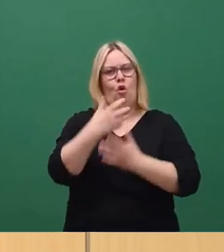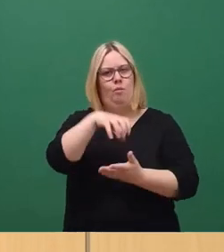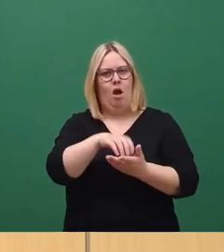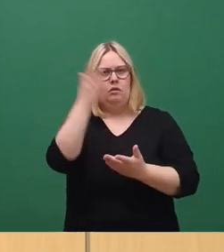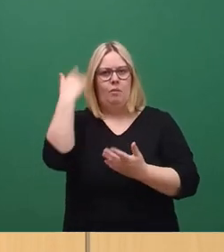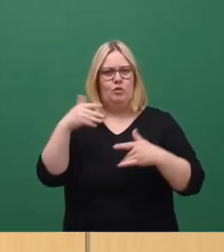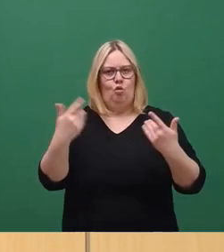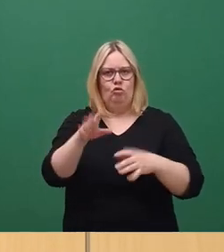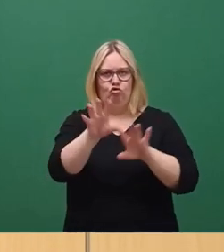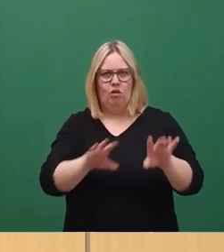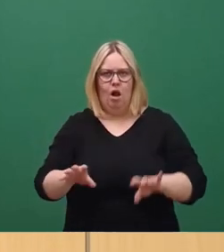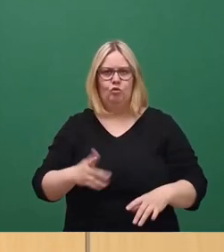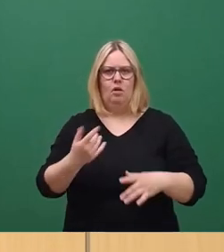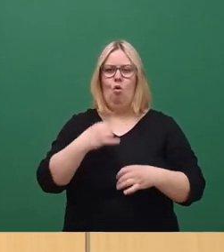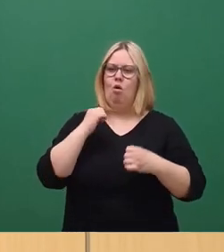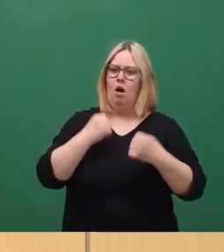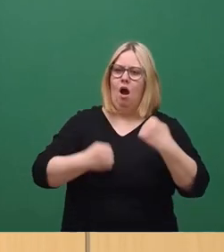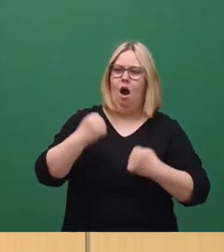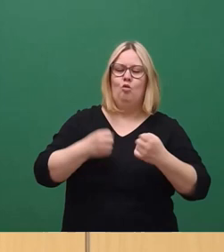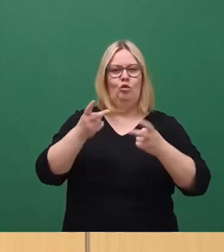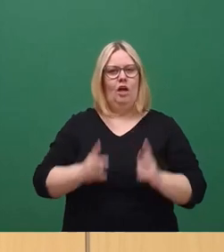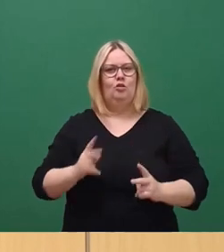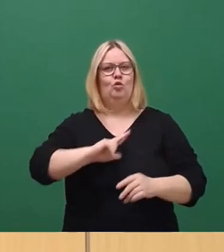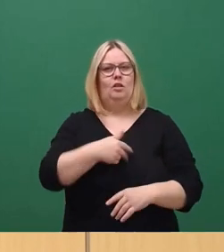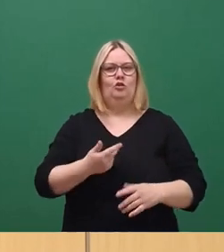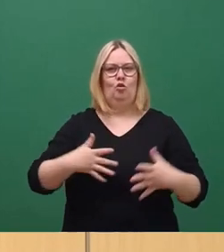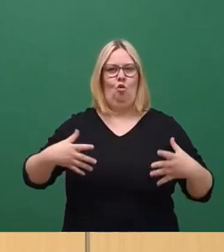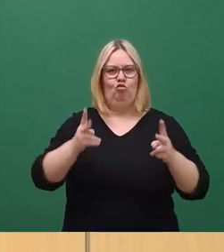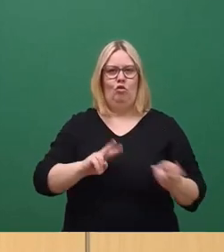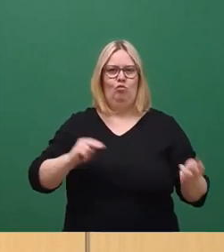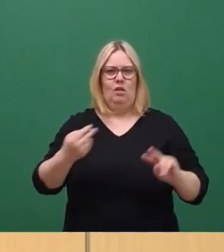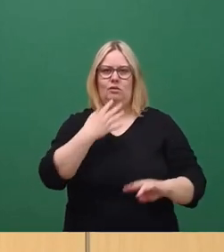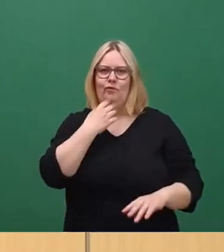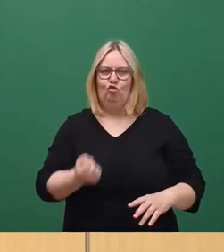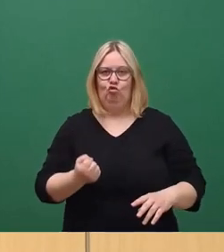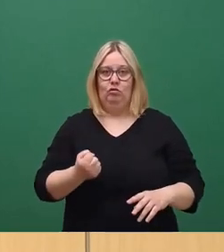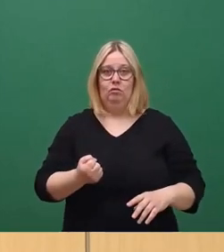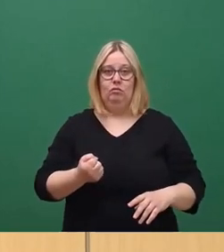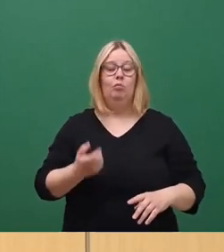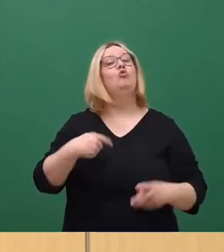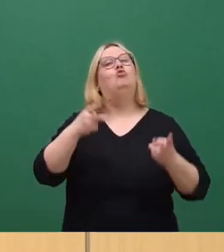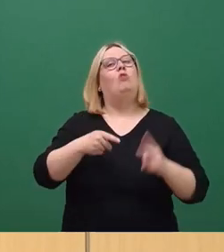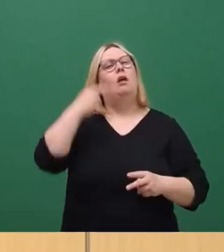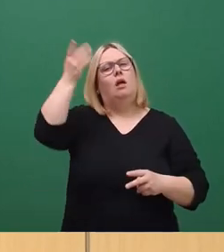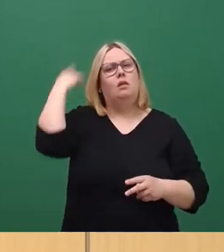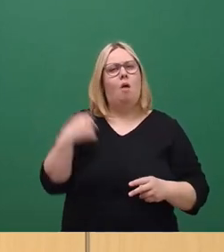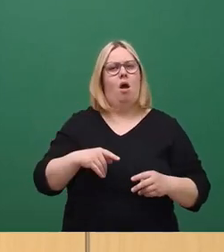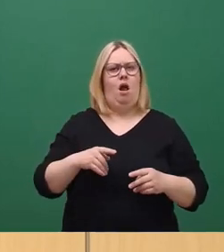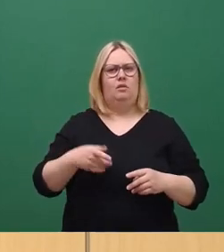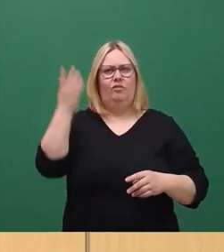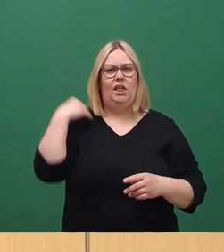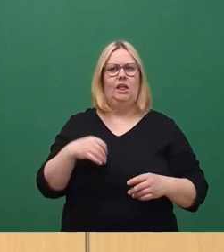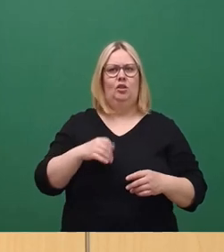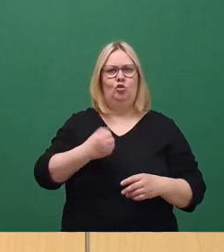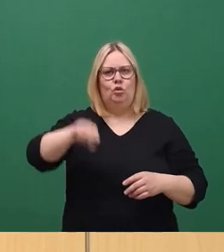Intention der autogerechten sozialistischen Großstadt umsetzen wollte. Das Ziel der Mehrheit des Stadtrates, diese aus dem Sozialismus überlieferte